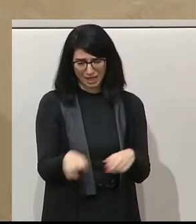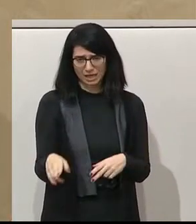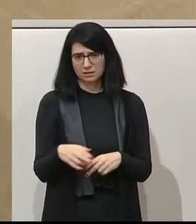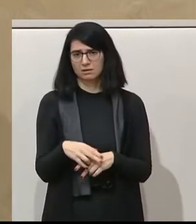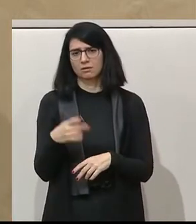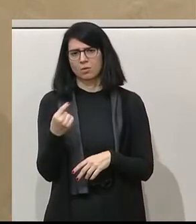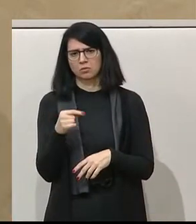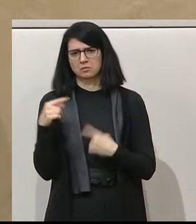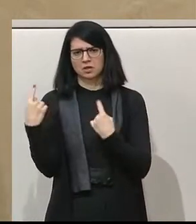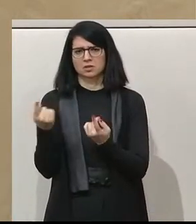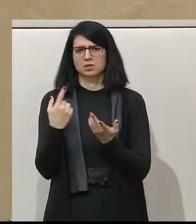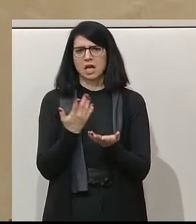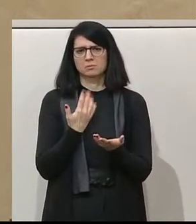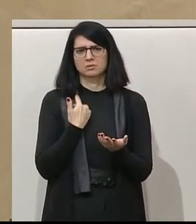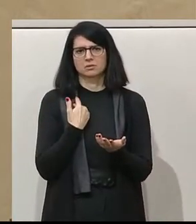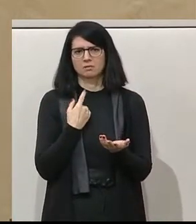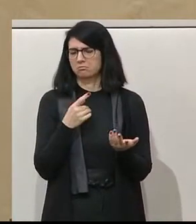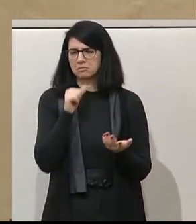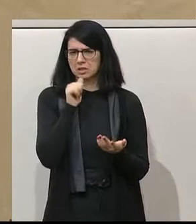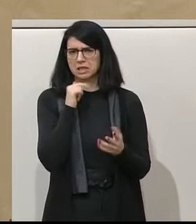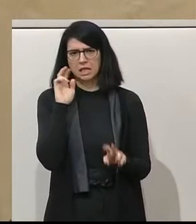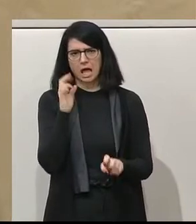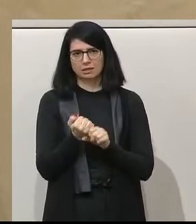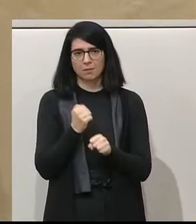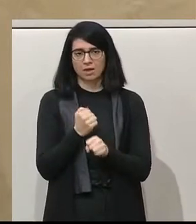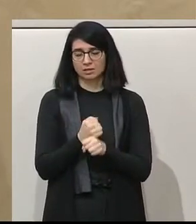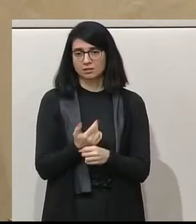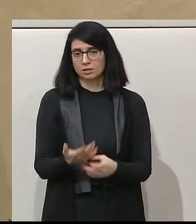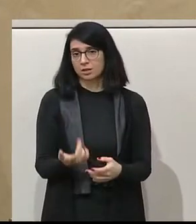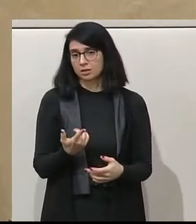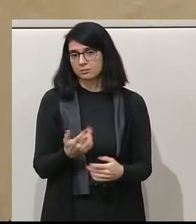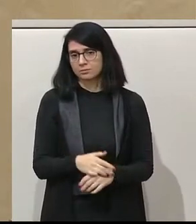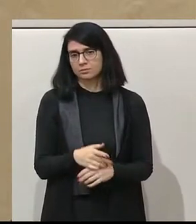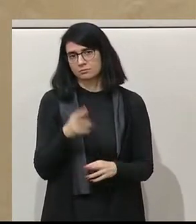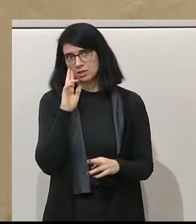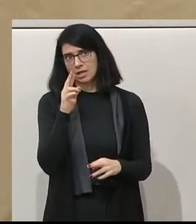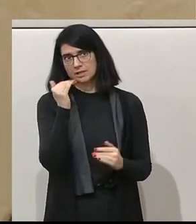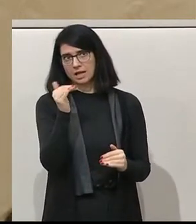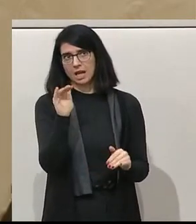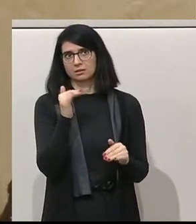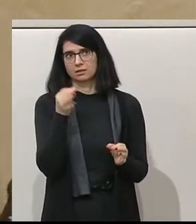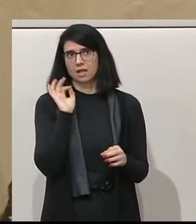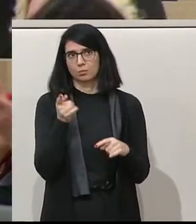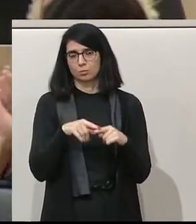Geld arbeiten lassen und nicht für die, die hart für Geld arbeiten müssen, geschätzte Damen und Herren.